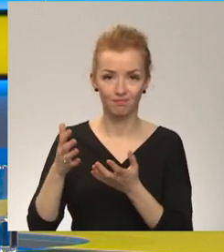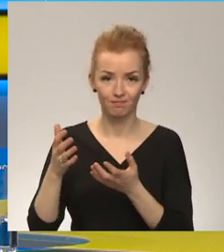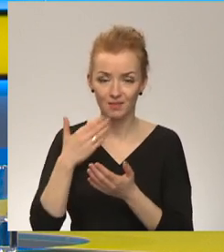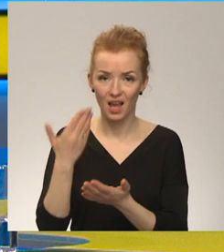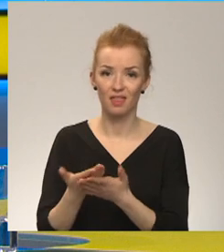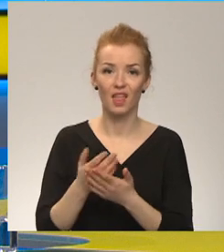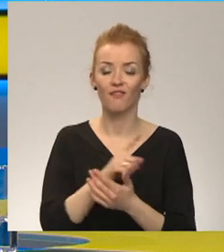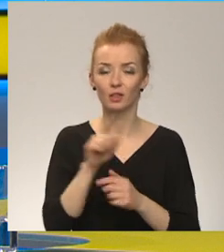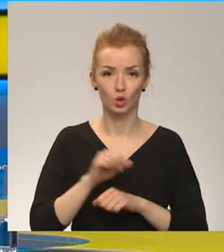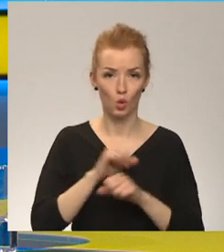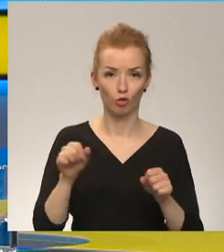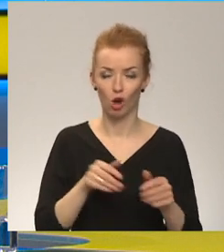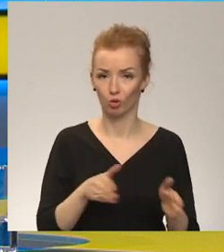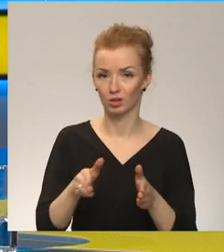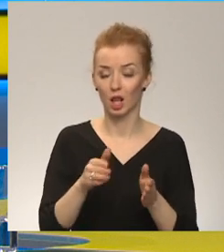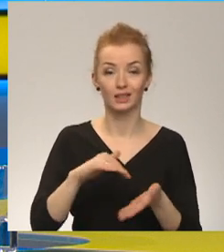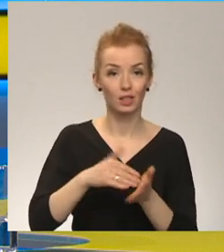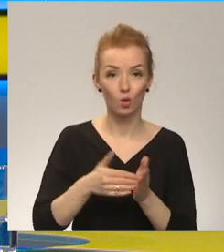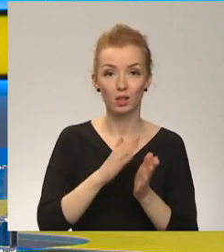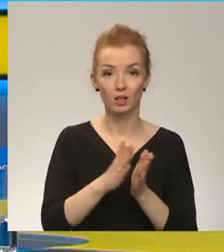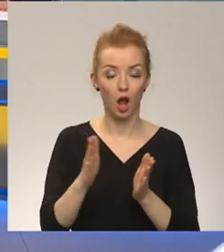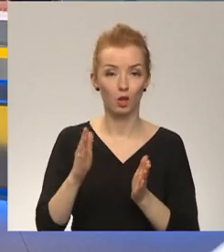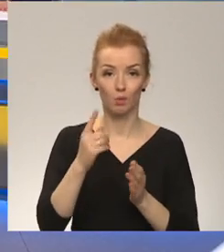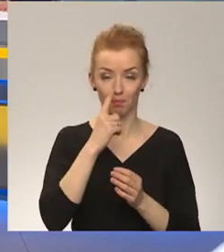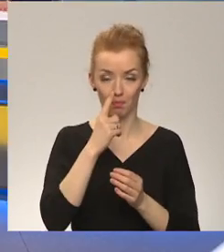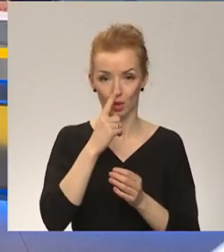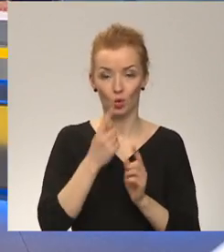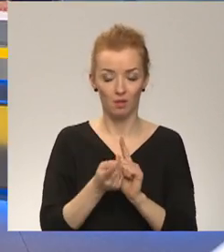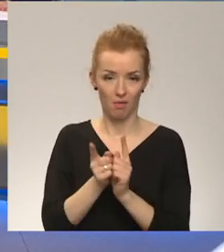drošākos ceļus, jo situācija katru mirkli paliek arvien draudīgāk.